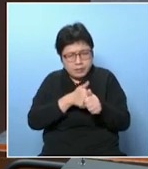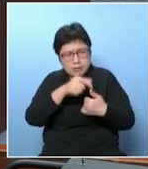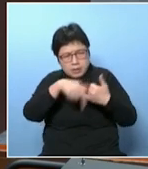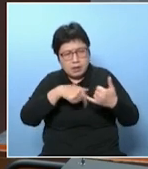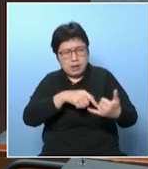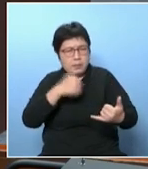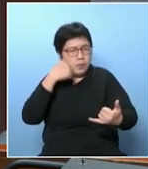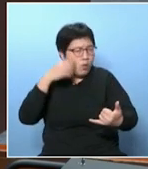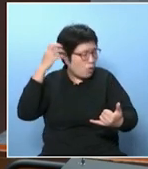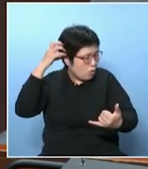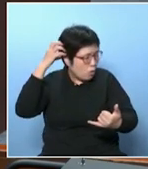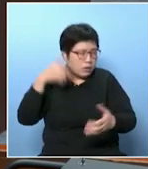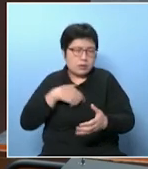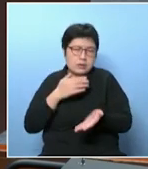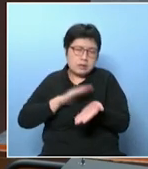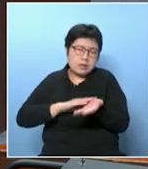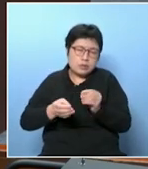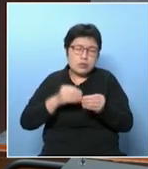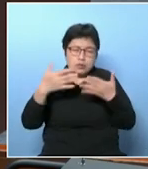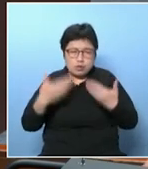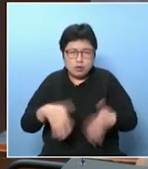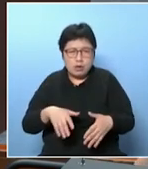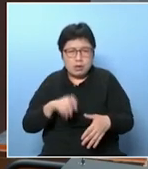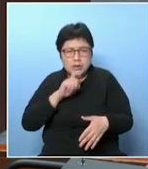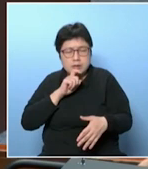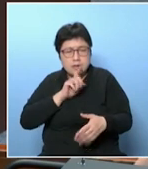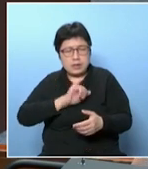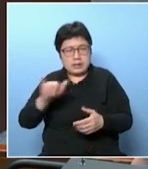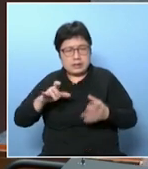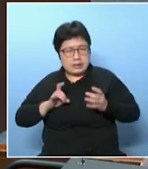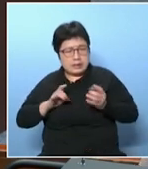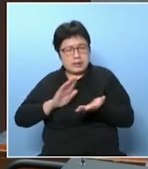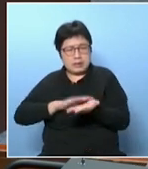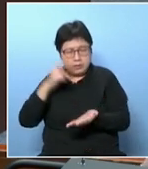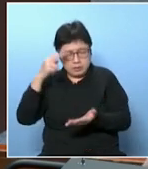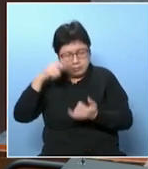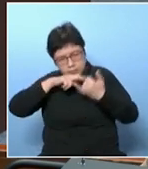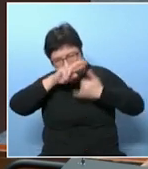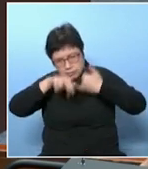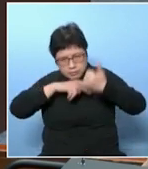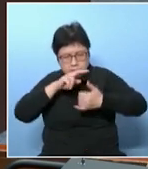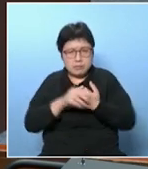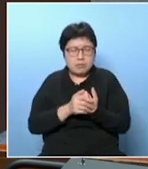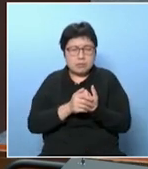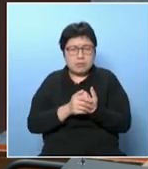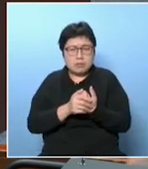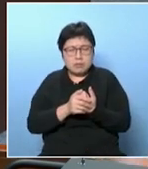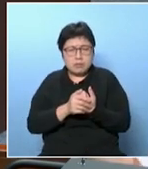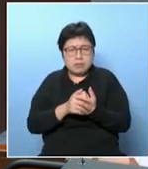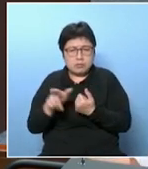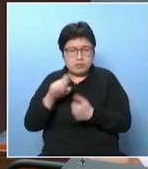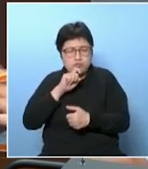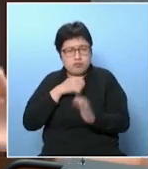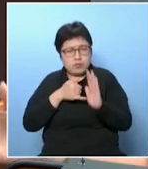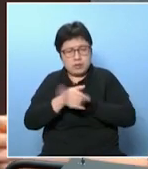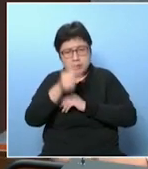這個婆婆用了這些長者醫療券可以去私營去看或者定期去做一些檢測的服務其實